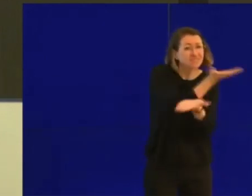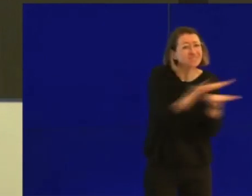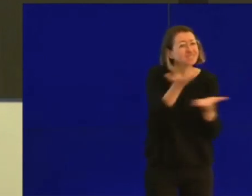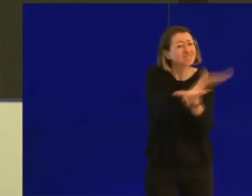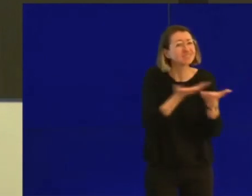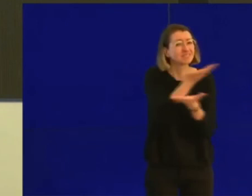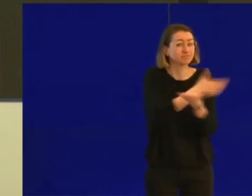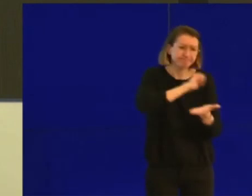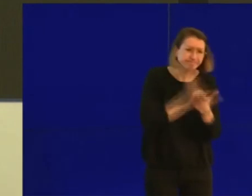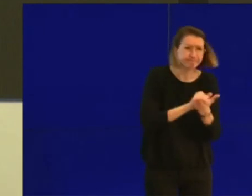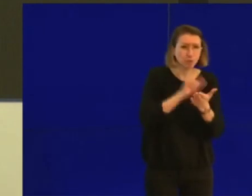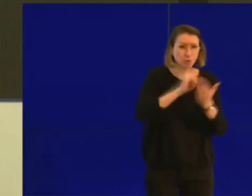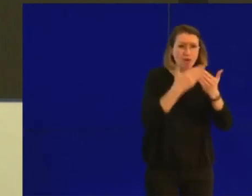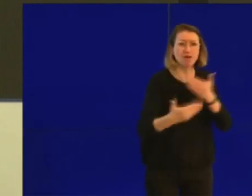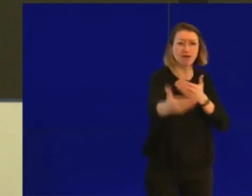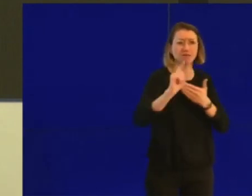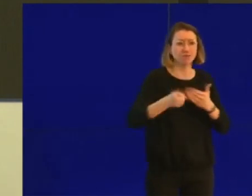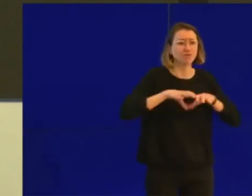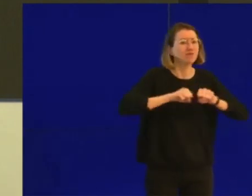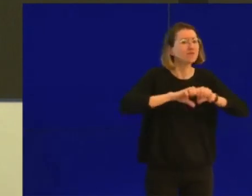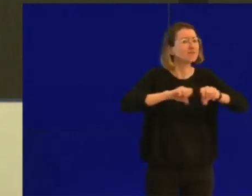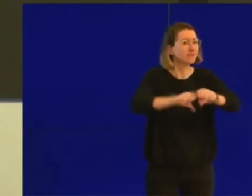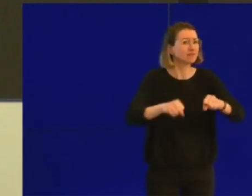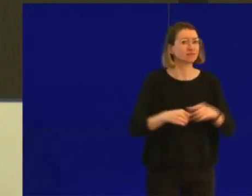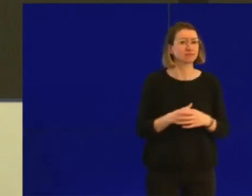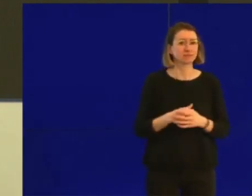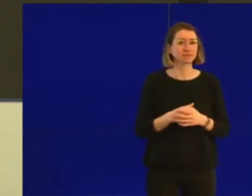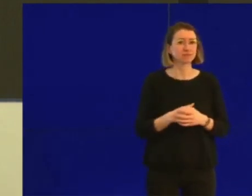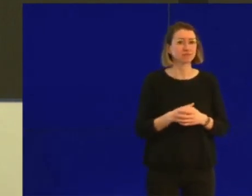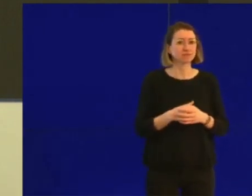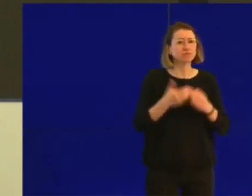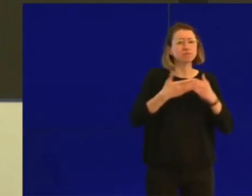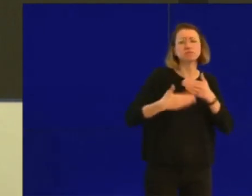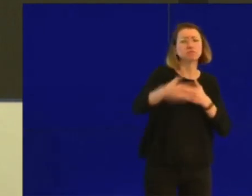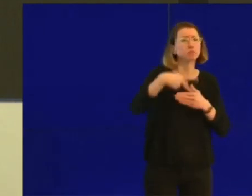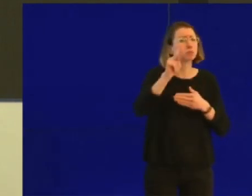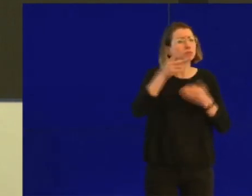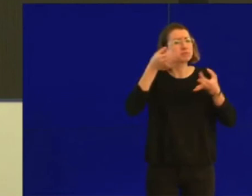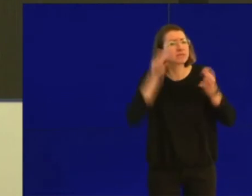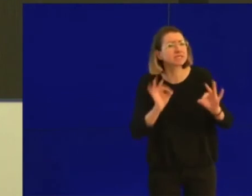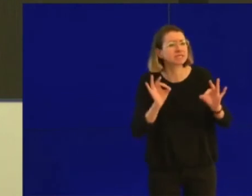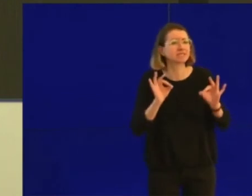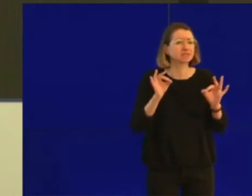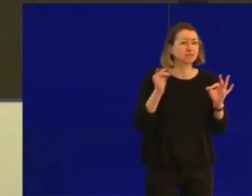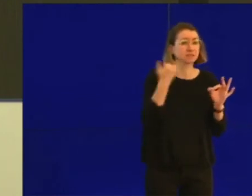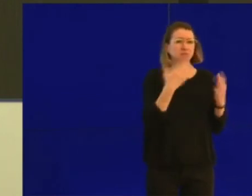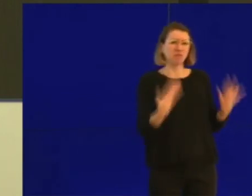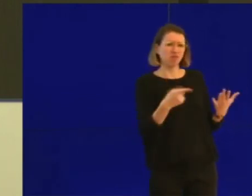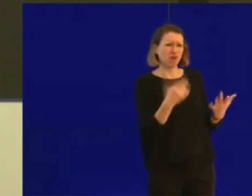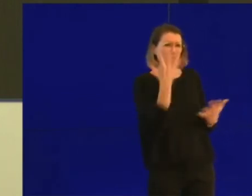renforcées. Et on va les préciser, s'il y encore certaines incertitudes, on va répondre à vos questions.